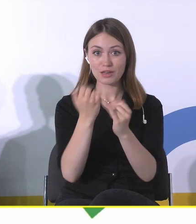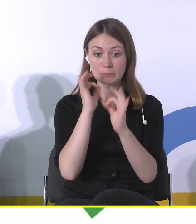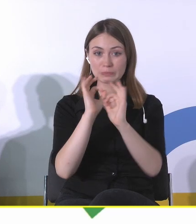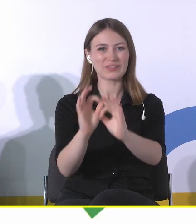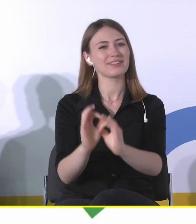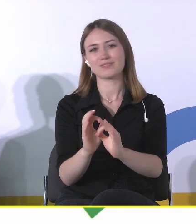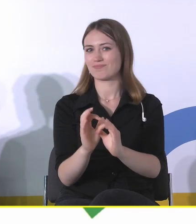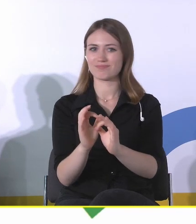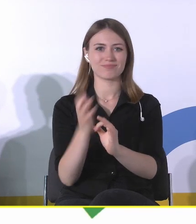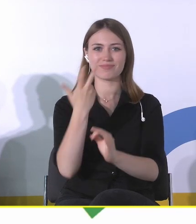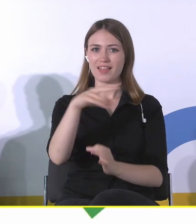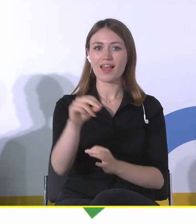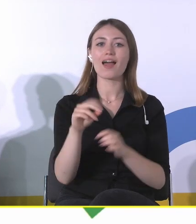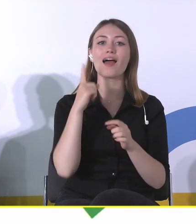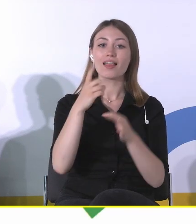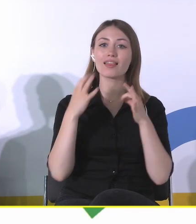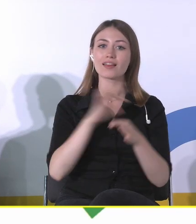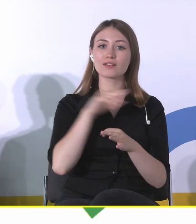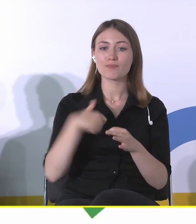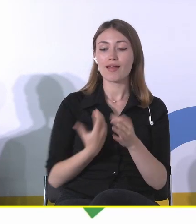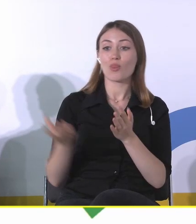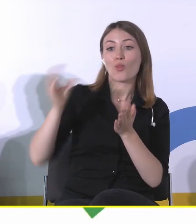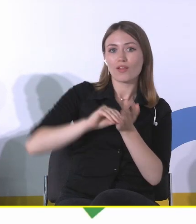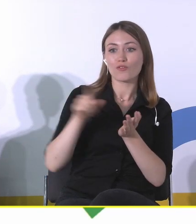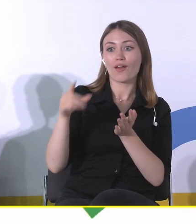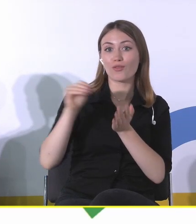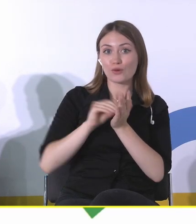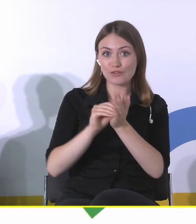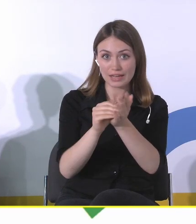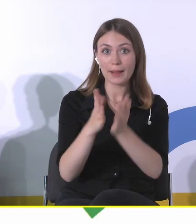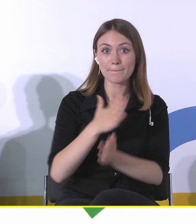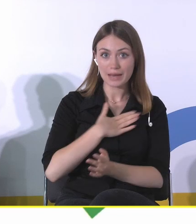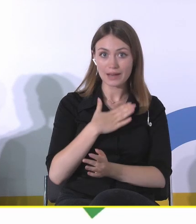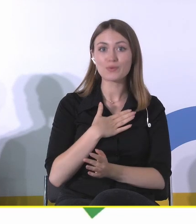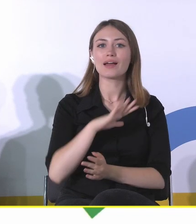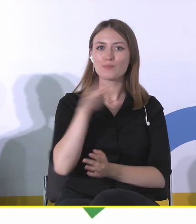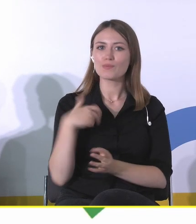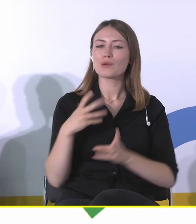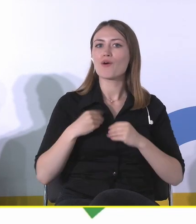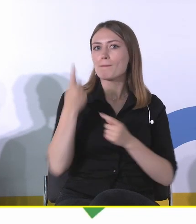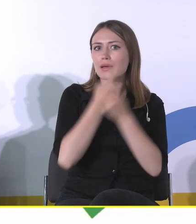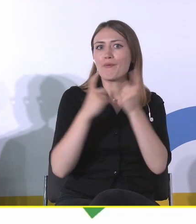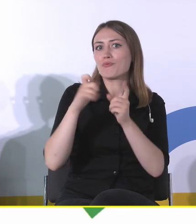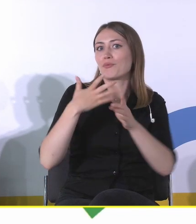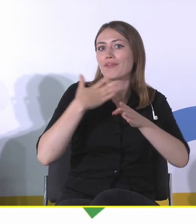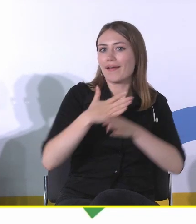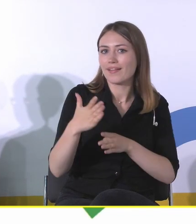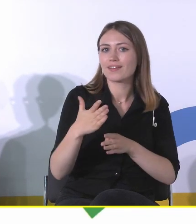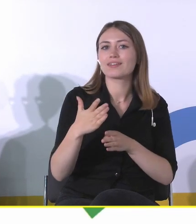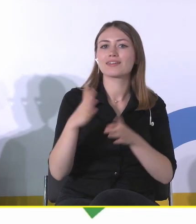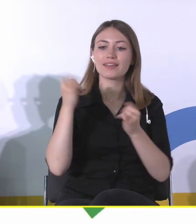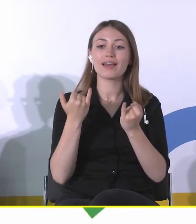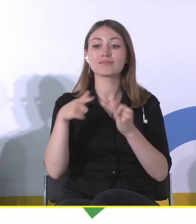bogaci o te negatywne często doświadczenia, możemy myśleć, co dalej, jak te przestrzenie mogą w